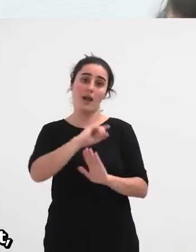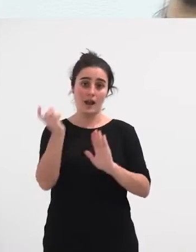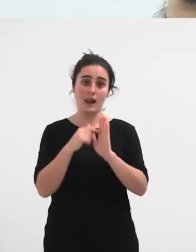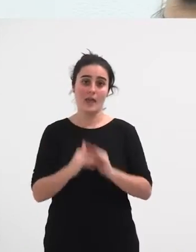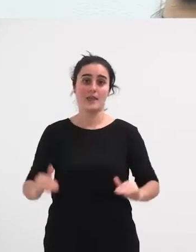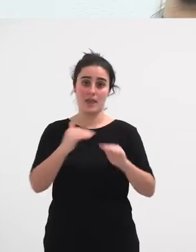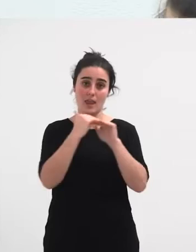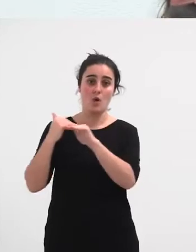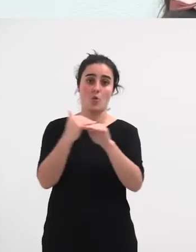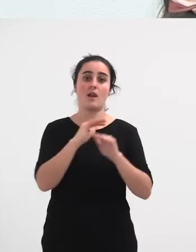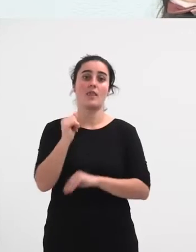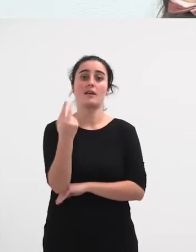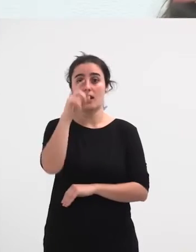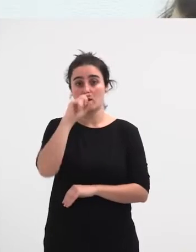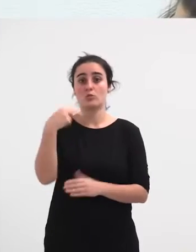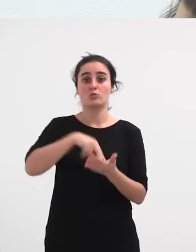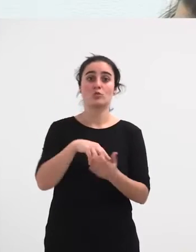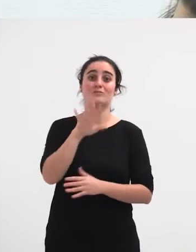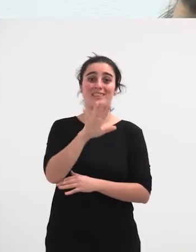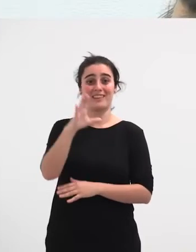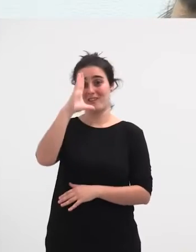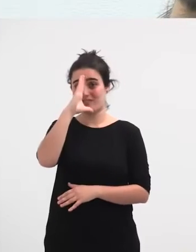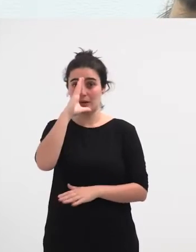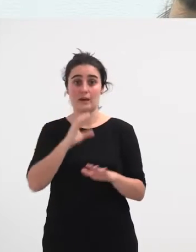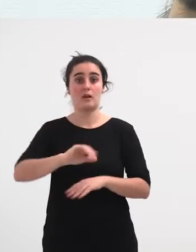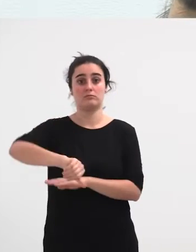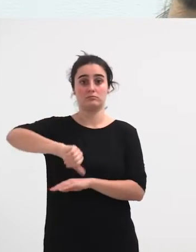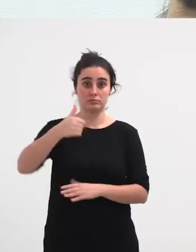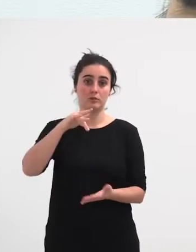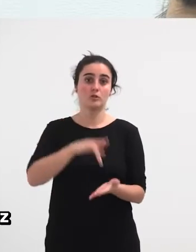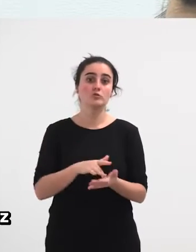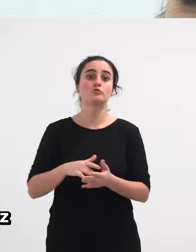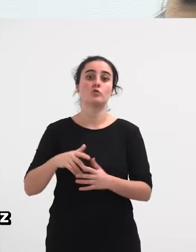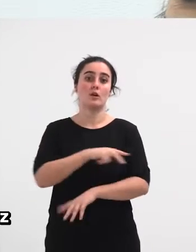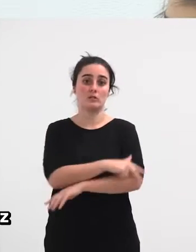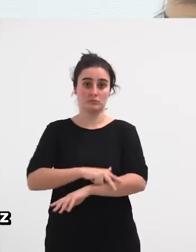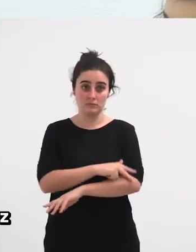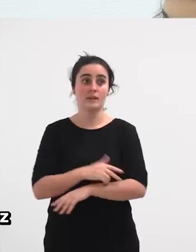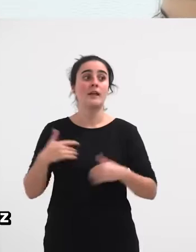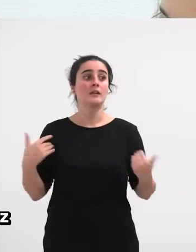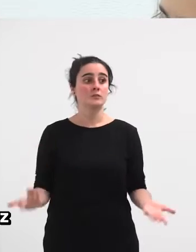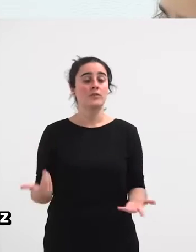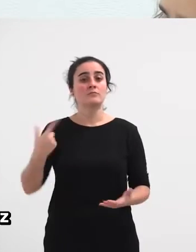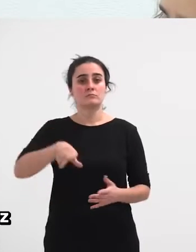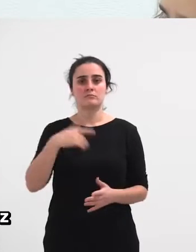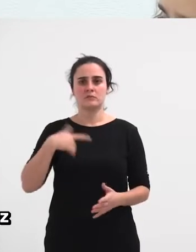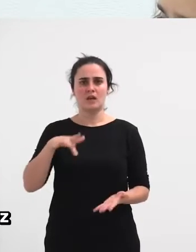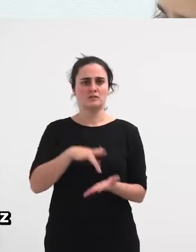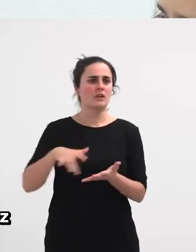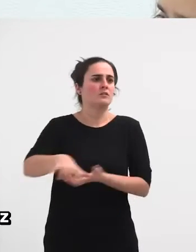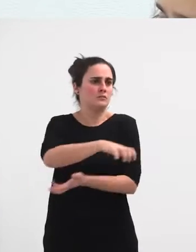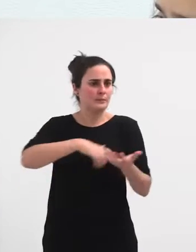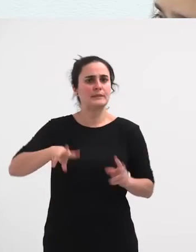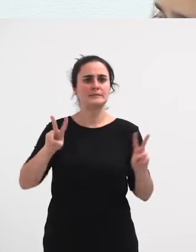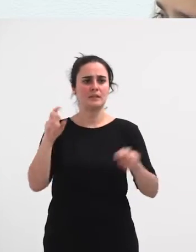bat, 2008-an onartu zuena Eusko Lege Biltzerrak, eta ordurakoia, kristor mobida zegoen ez